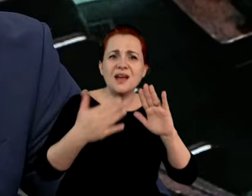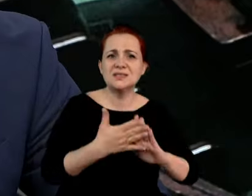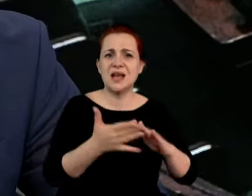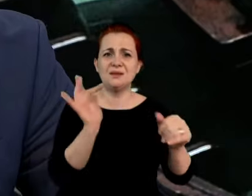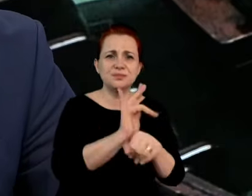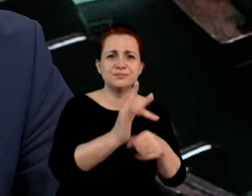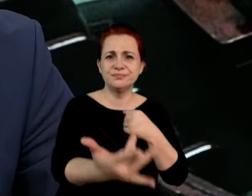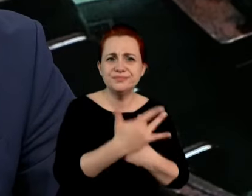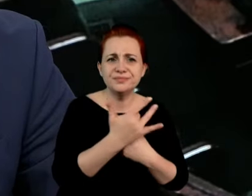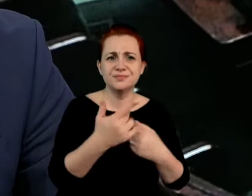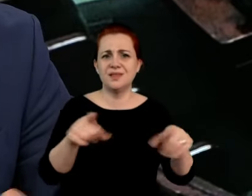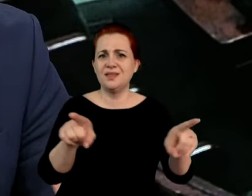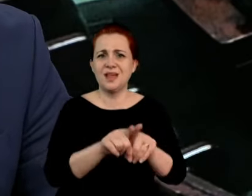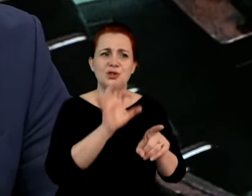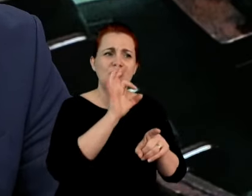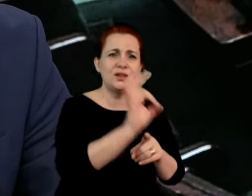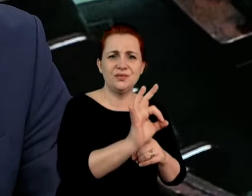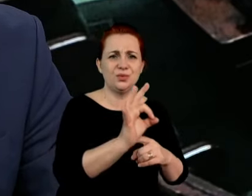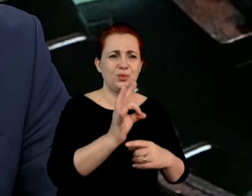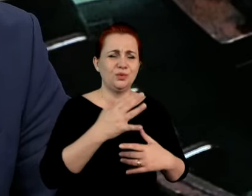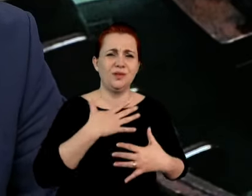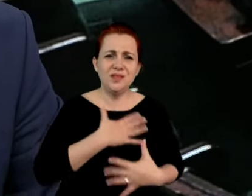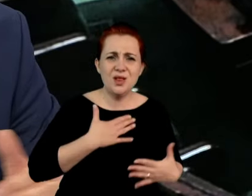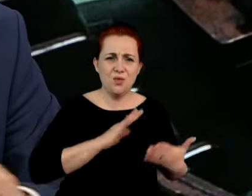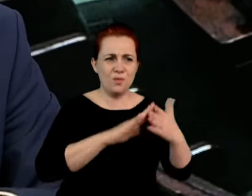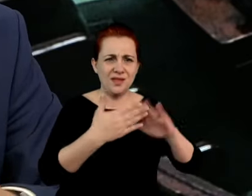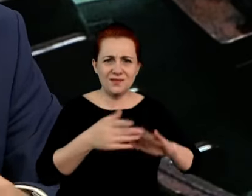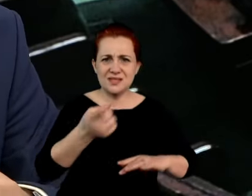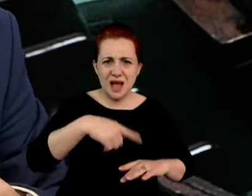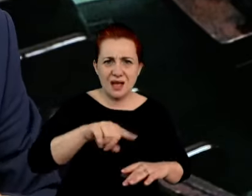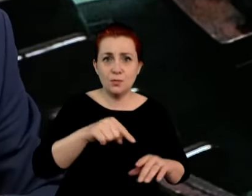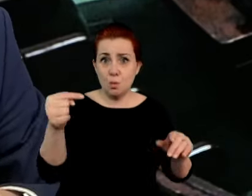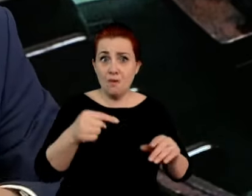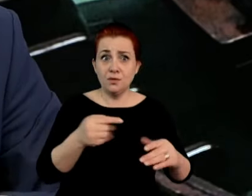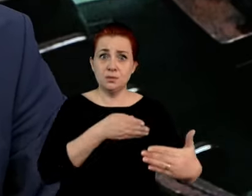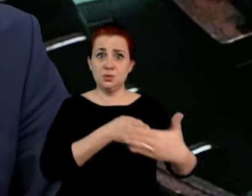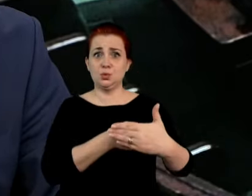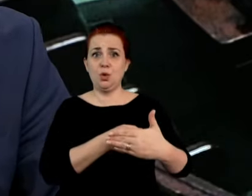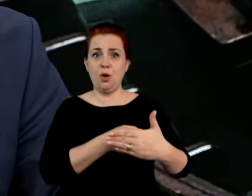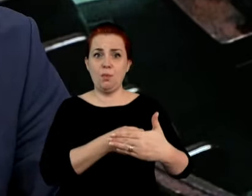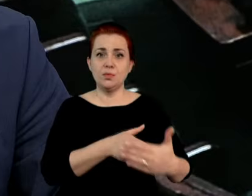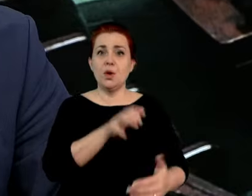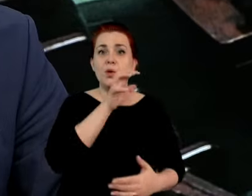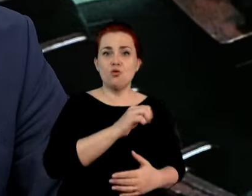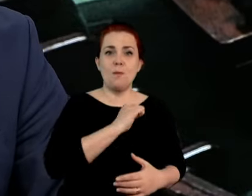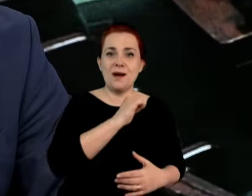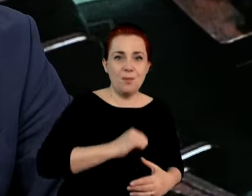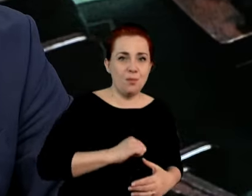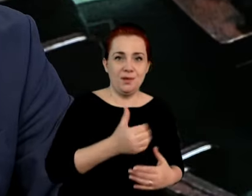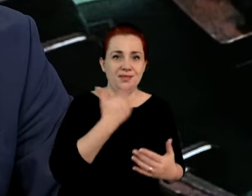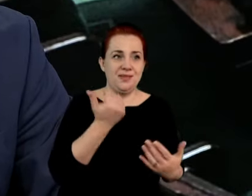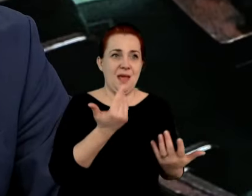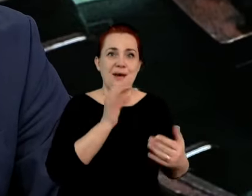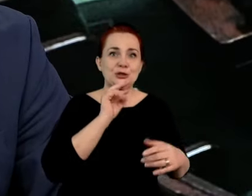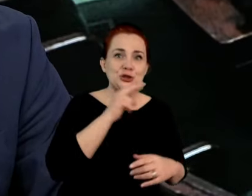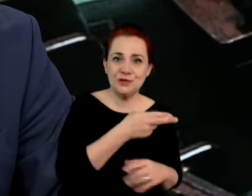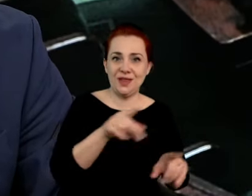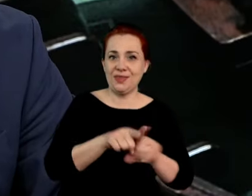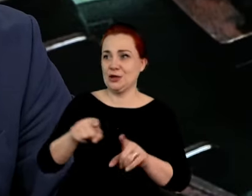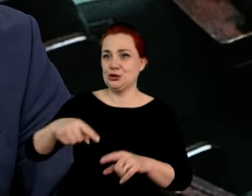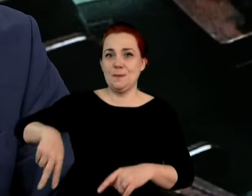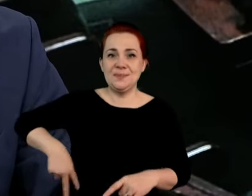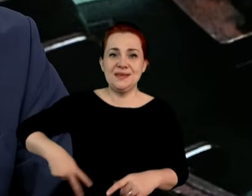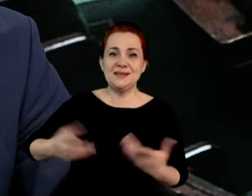antypatii, jednak obowiązuje, bo ani Republikanom włos z głowy nie spada, ani ministrowi w